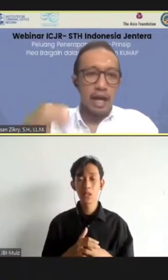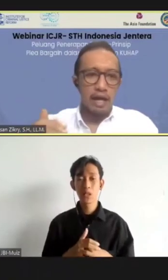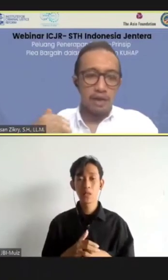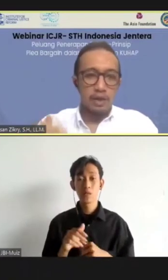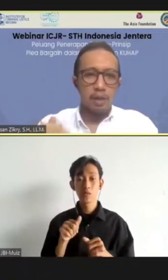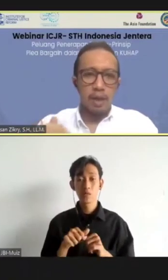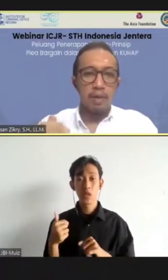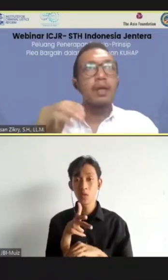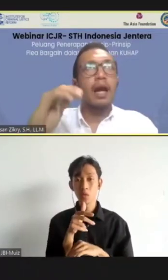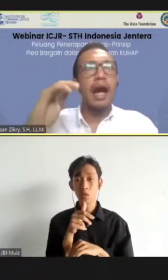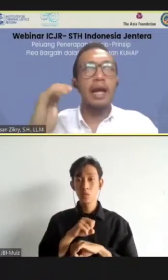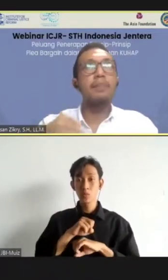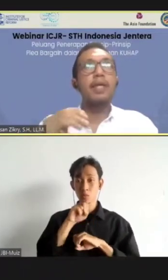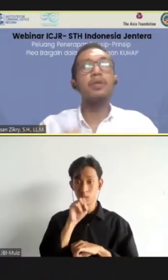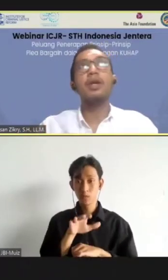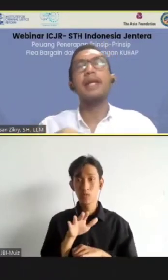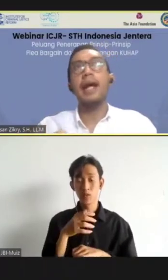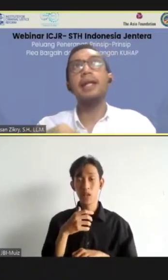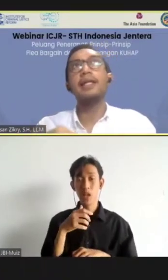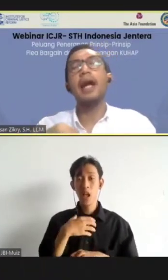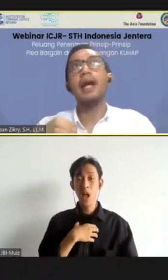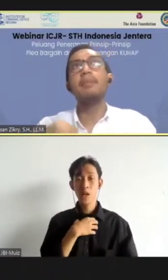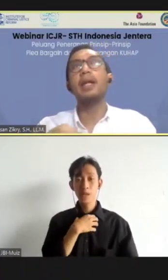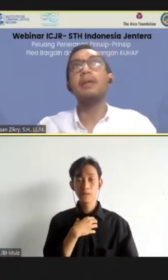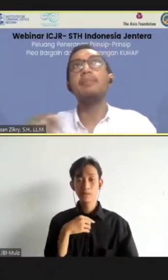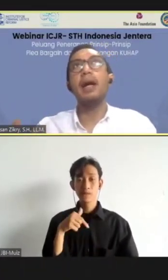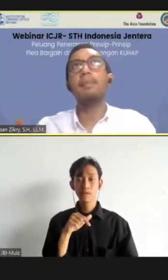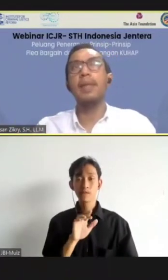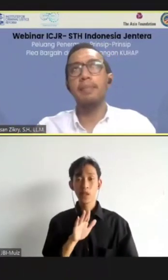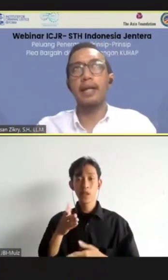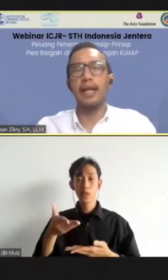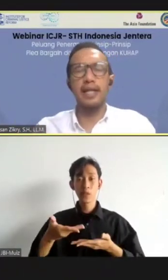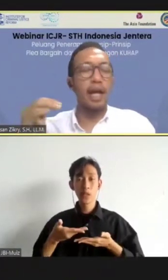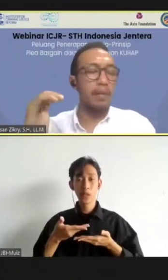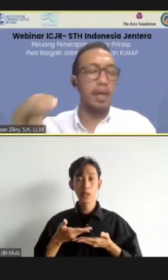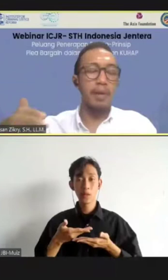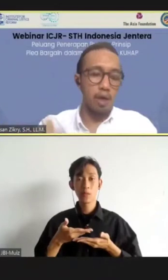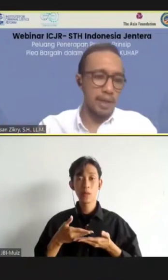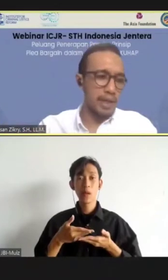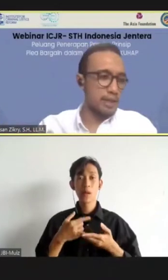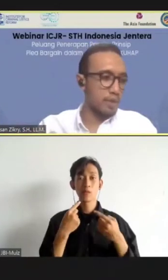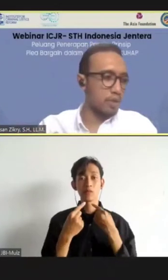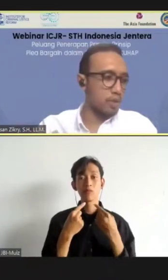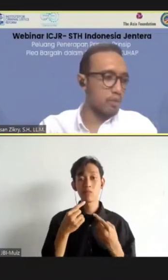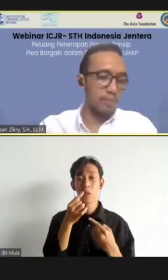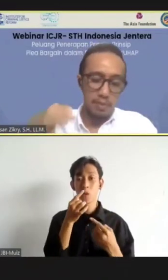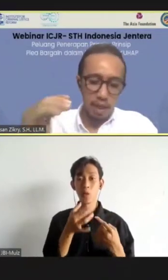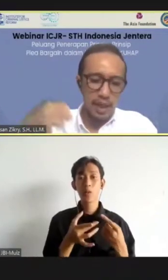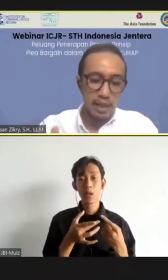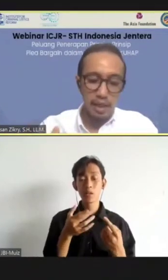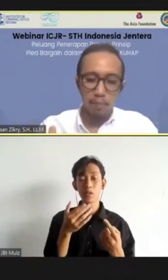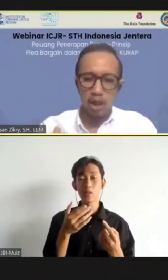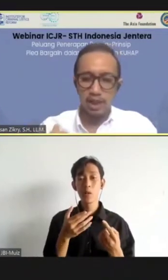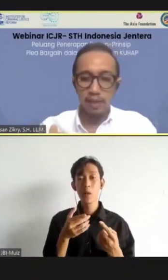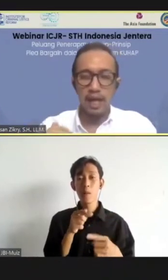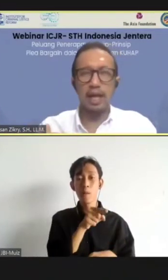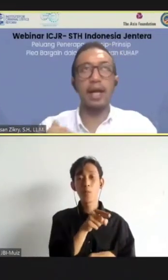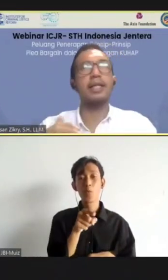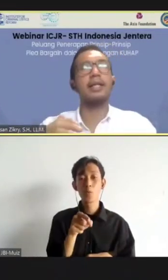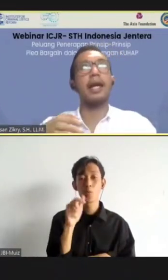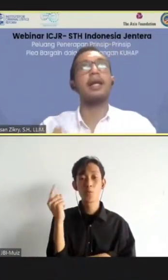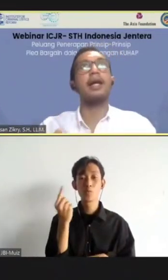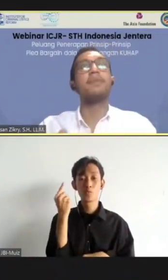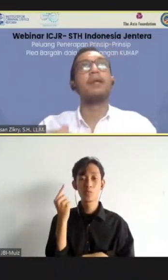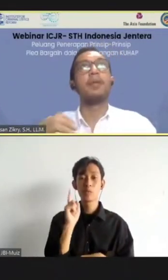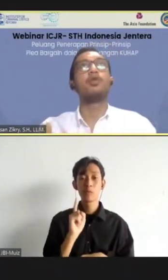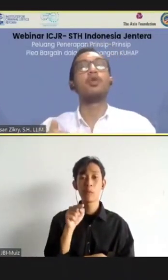juga ada faktor bahwa, hakim itu kebanyakan dia akan menerima plea bargain, dia akan menerima rekomendasi penuntut umum, sebagai bagian dari policy mereka.